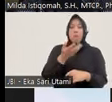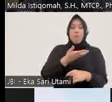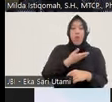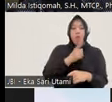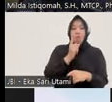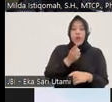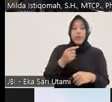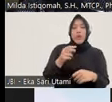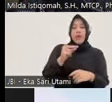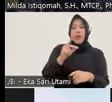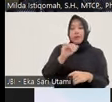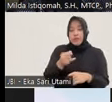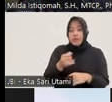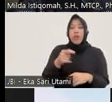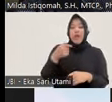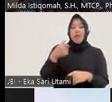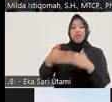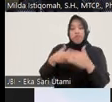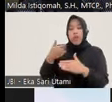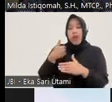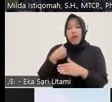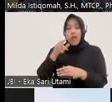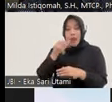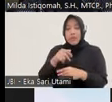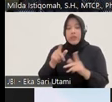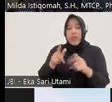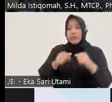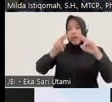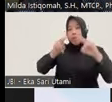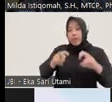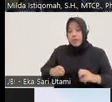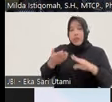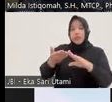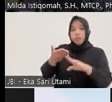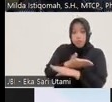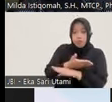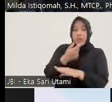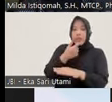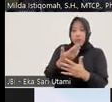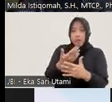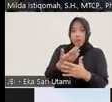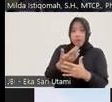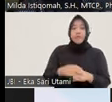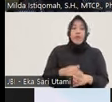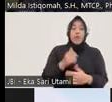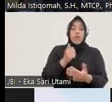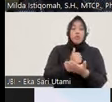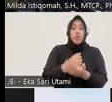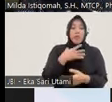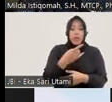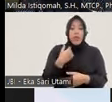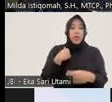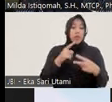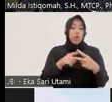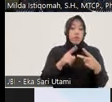penanganan tindak pidananya ini juga kemudian ditemukan dari hasil penelitian yang sebelumnya dan ini yang menarik dua poin yang